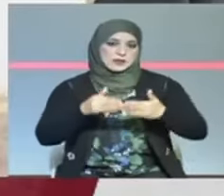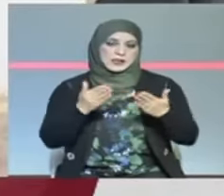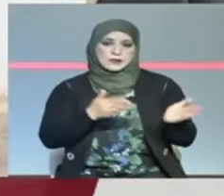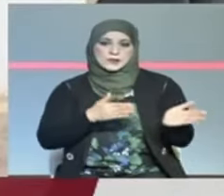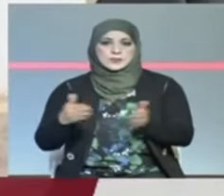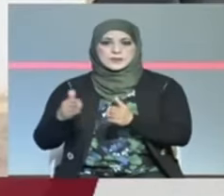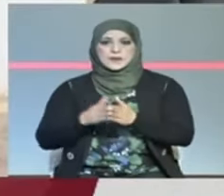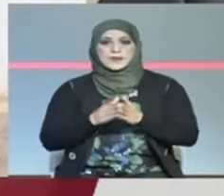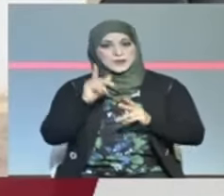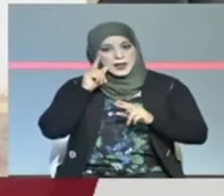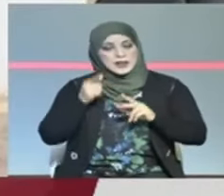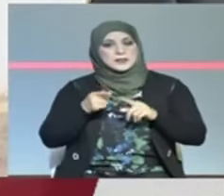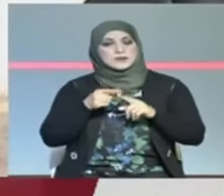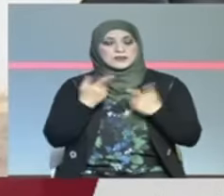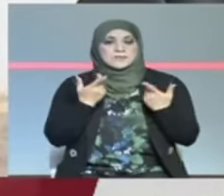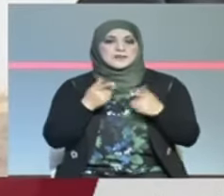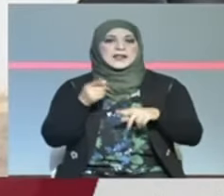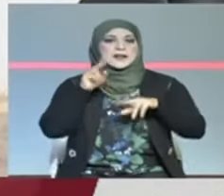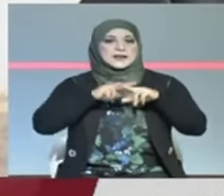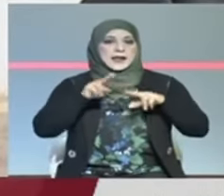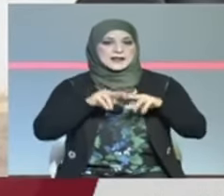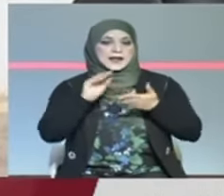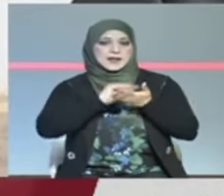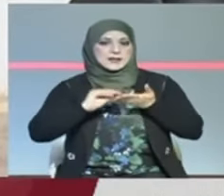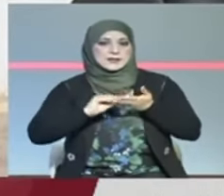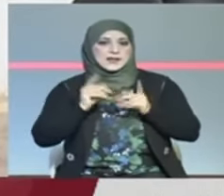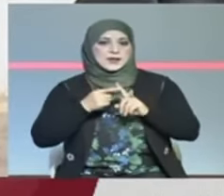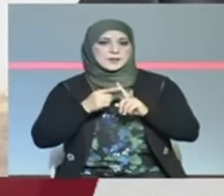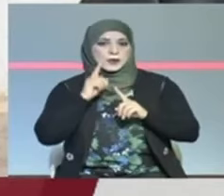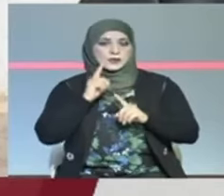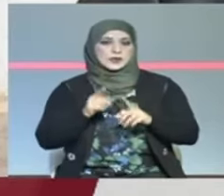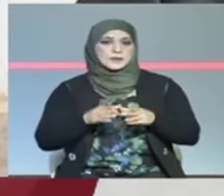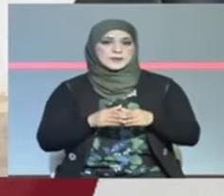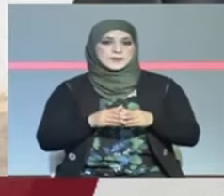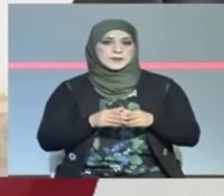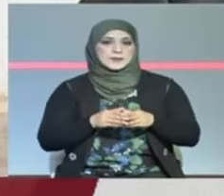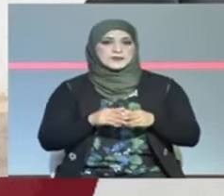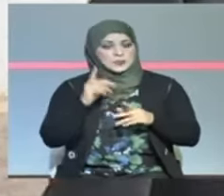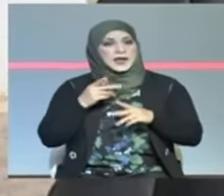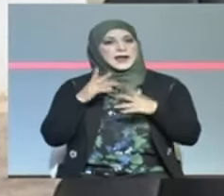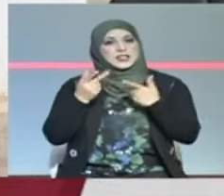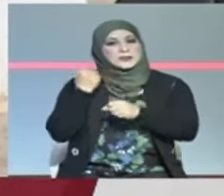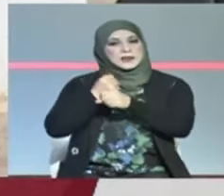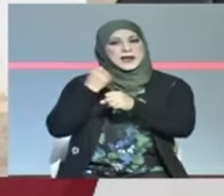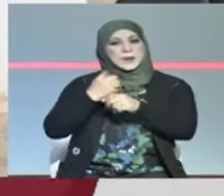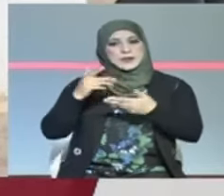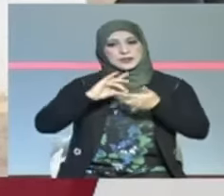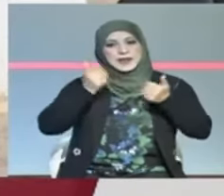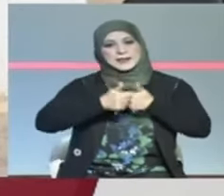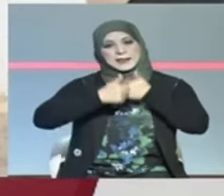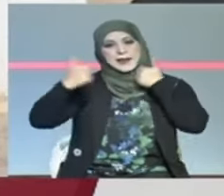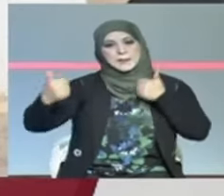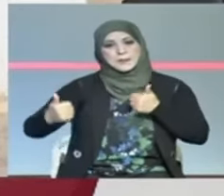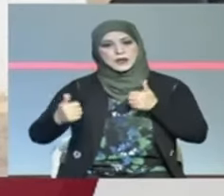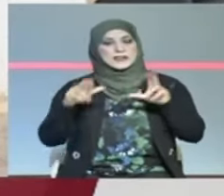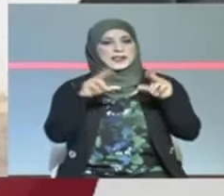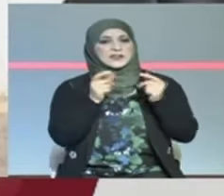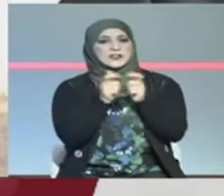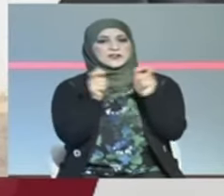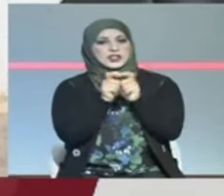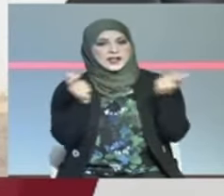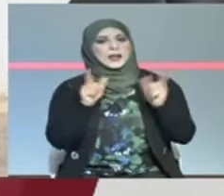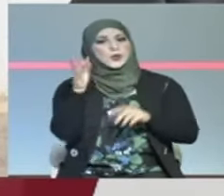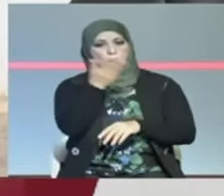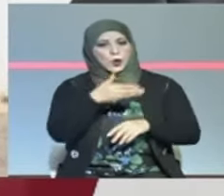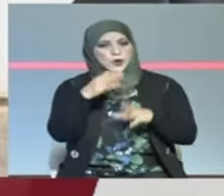كبيرا الإدارة مرة أخرى أنه نكرس مبدأ العمل عن بعض حتى في الإدارة العمومية كما في الشركات ونجحنا